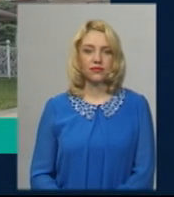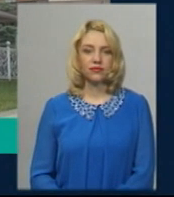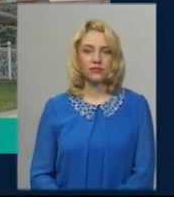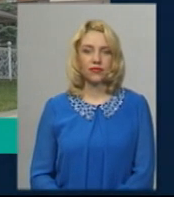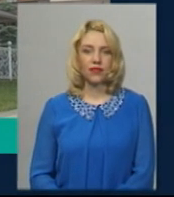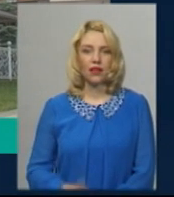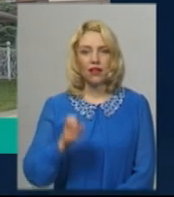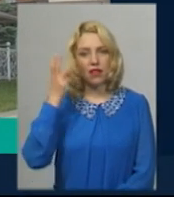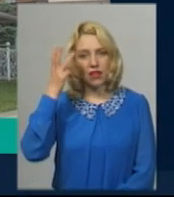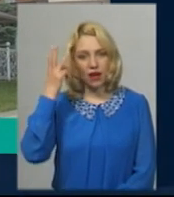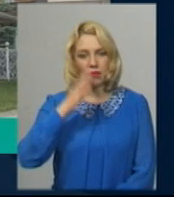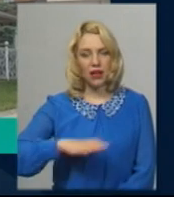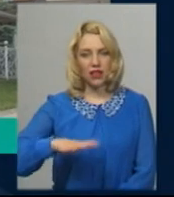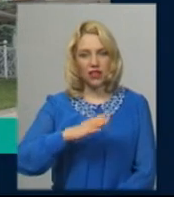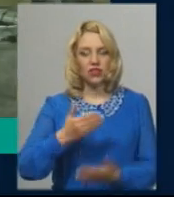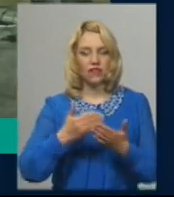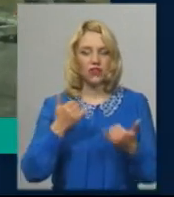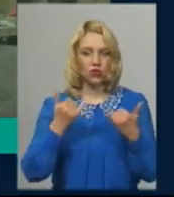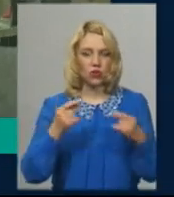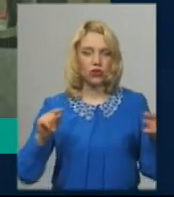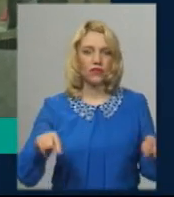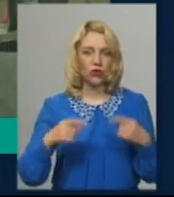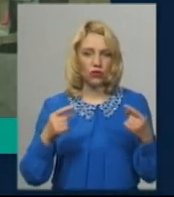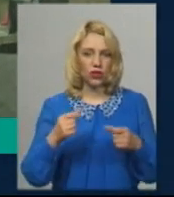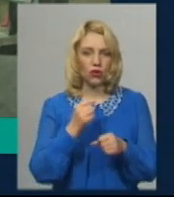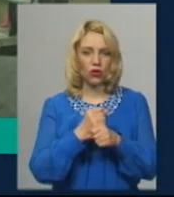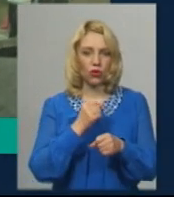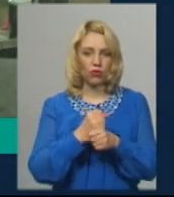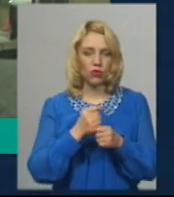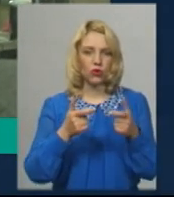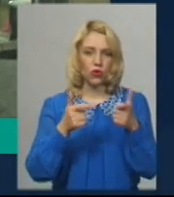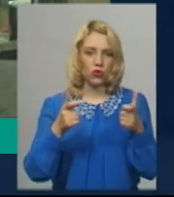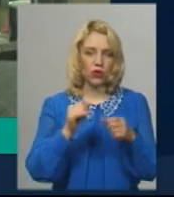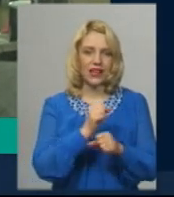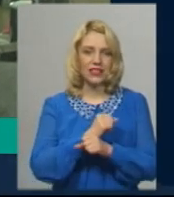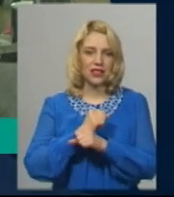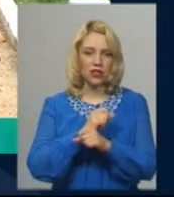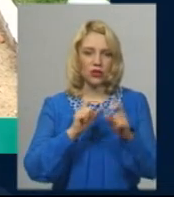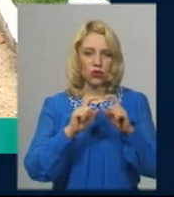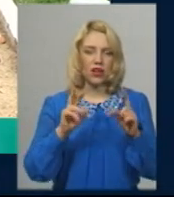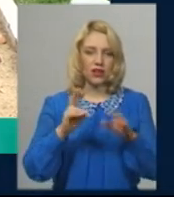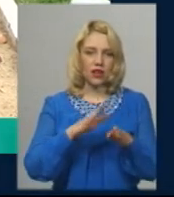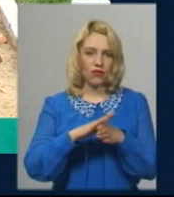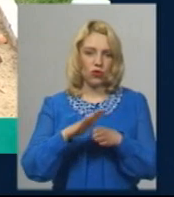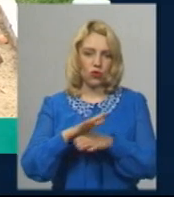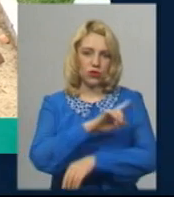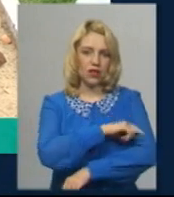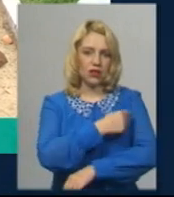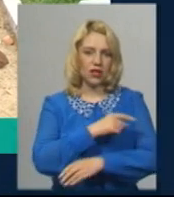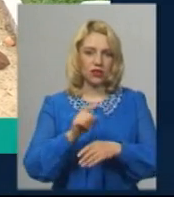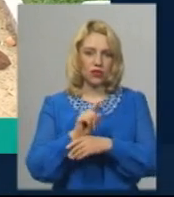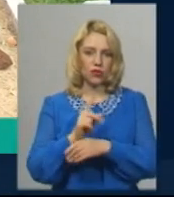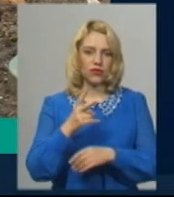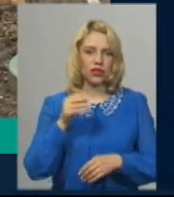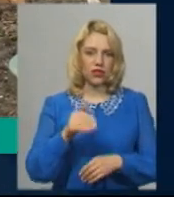На Хмельниччині від сьогодні відновили роботу, готелі та санаторії. Як у закладах дотримуються санітарних норм. Дві тисячі боєприпасів з